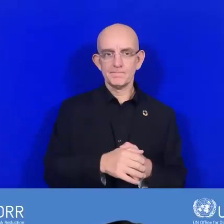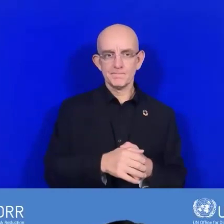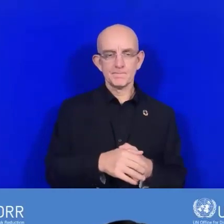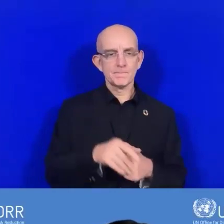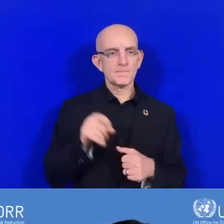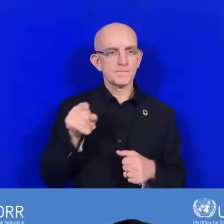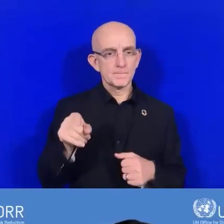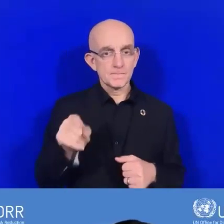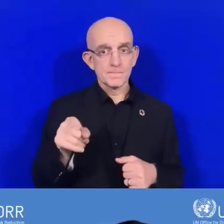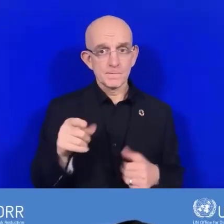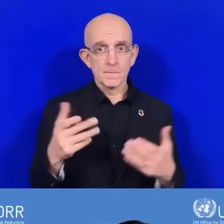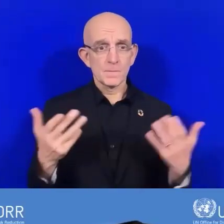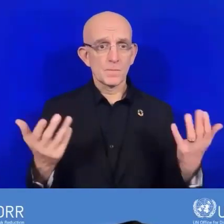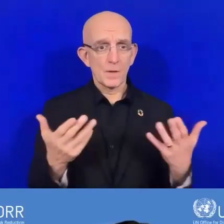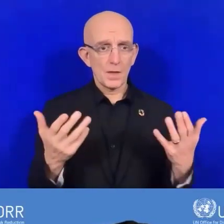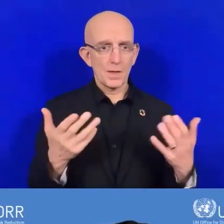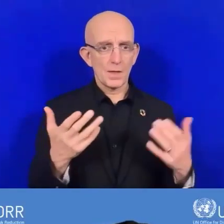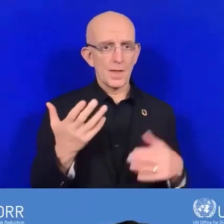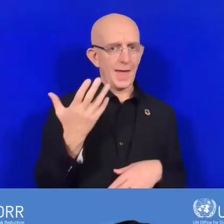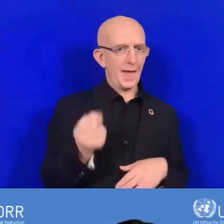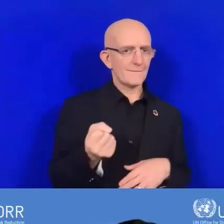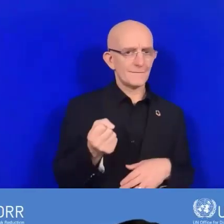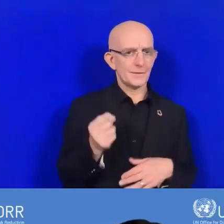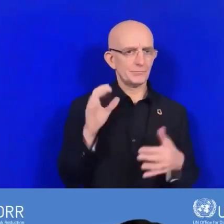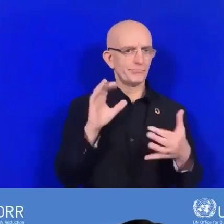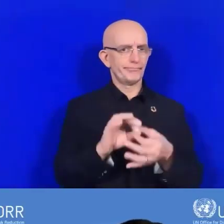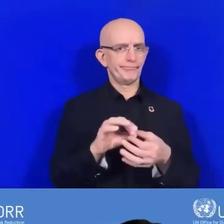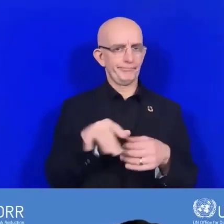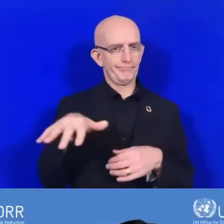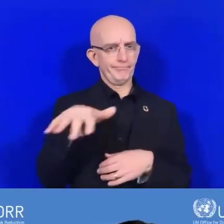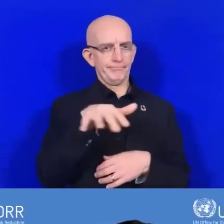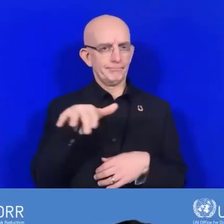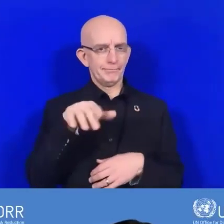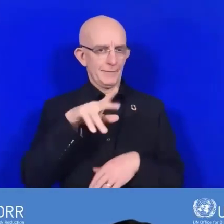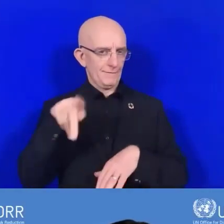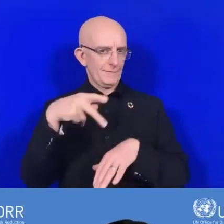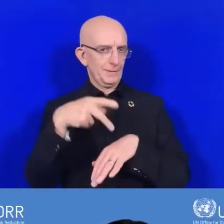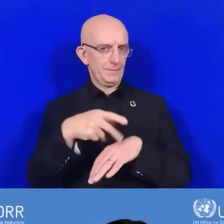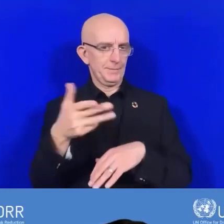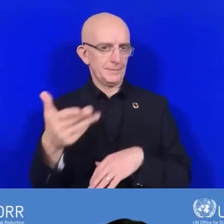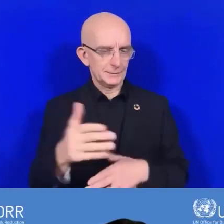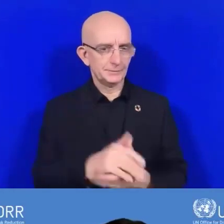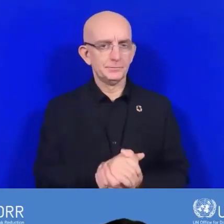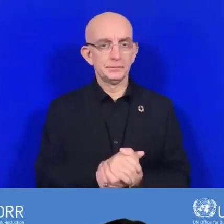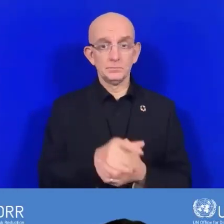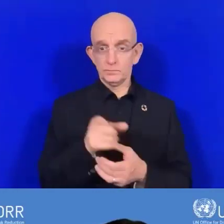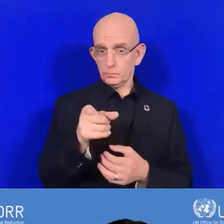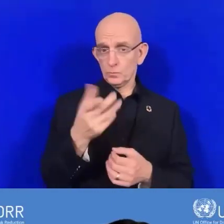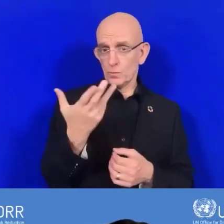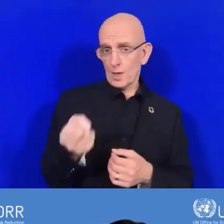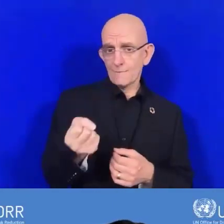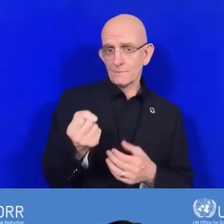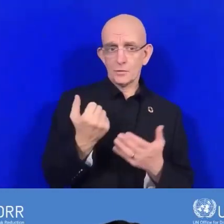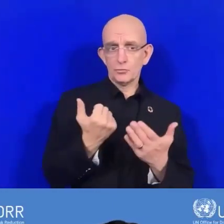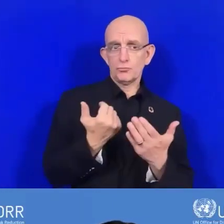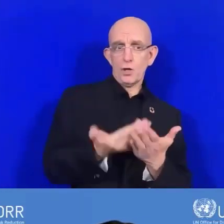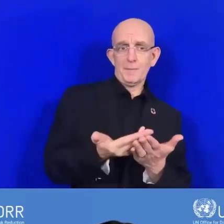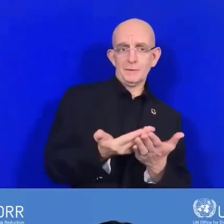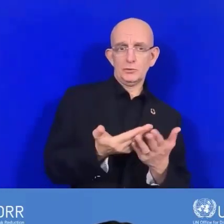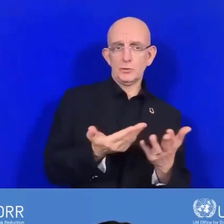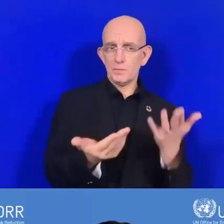notamment sur comment vous gérez ce problème et ce que votre